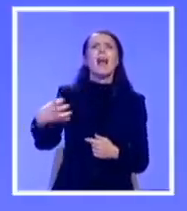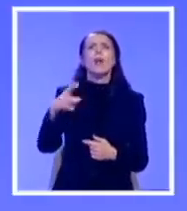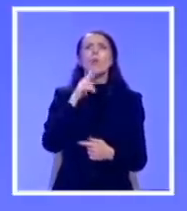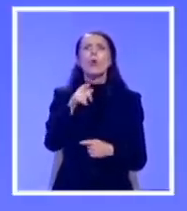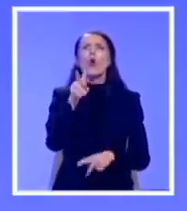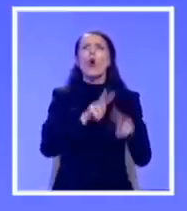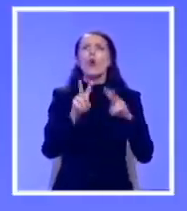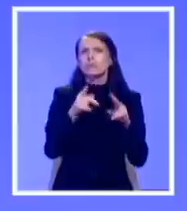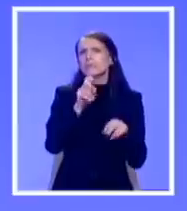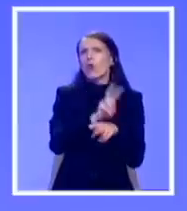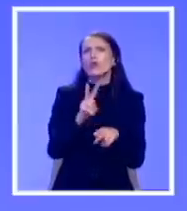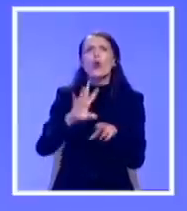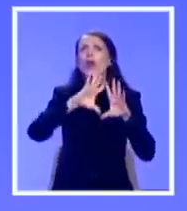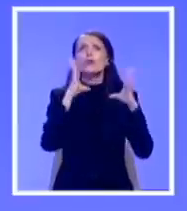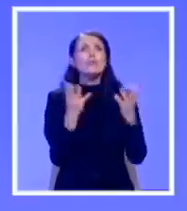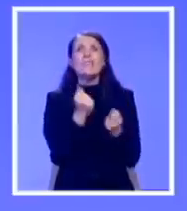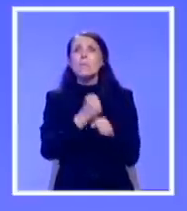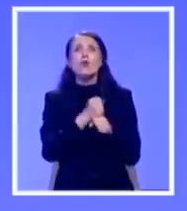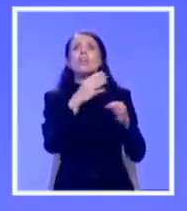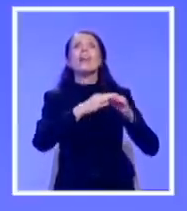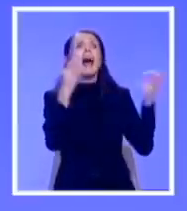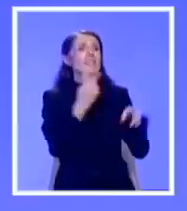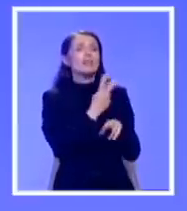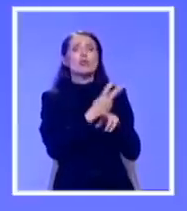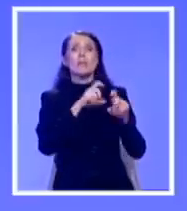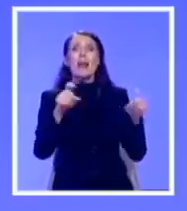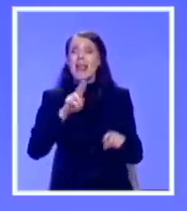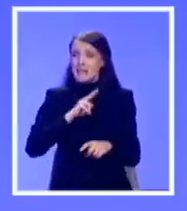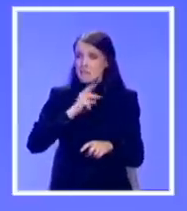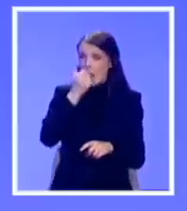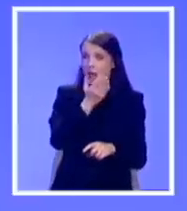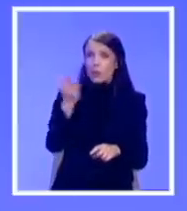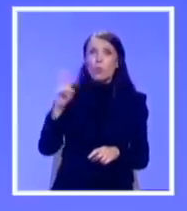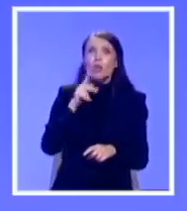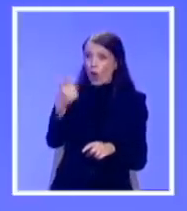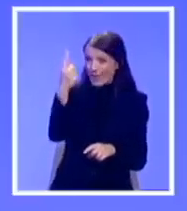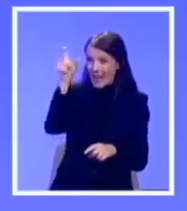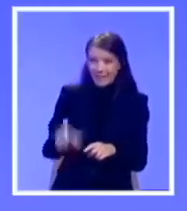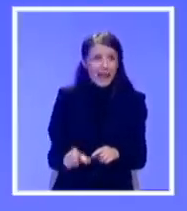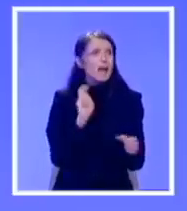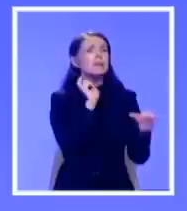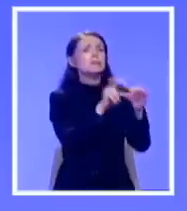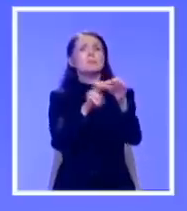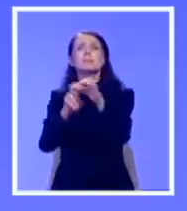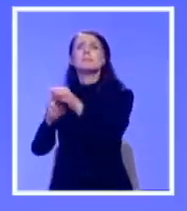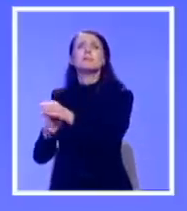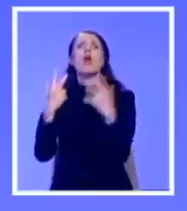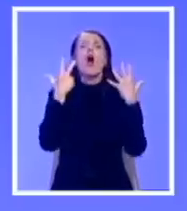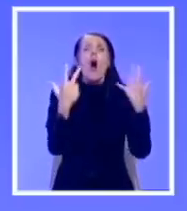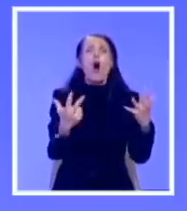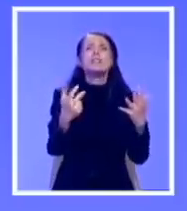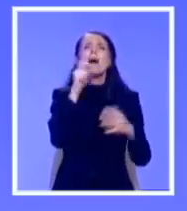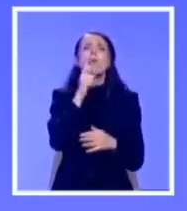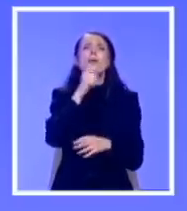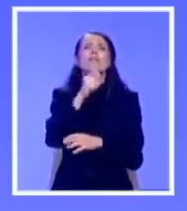javnih preduzeća. Pa tako recimo imate ljude koji sede u osam upravnih odbora različitih preduzeća u isto vreme. Što se tiče